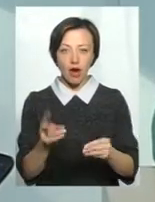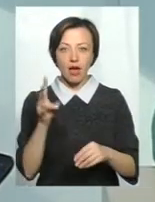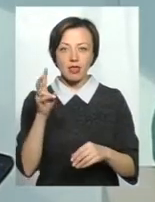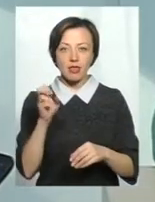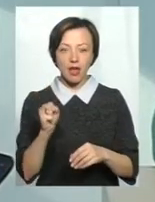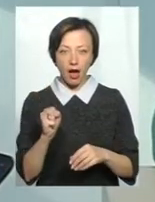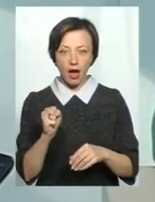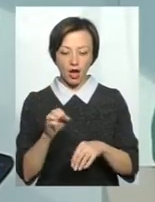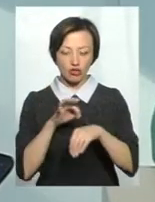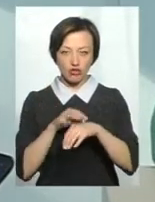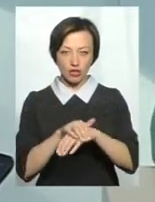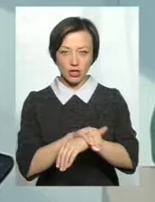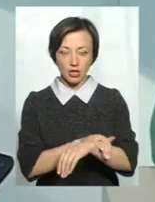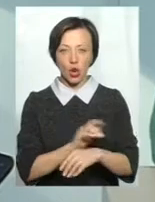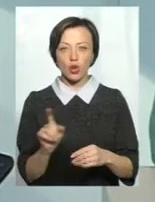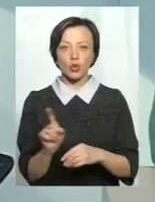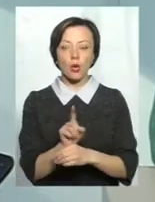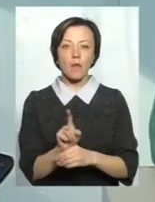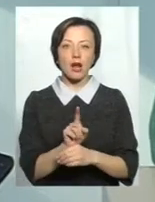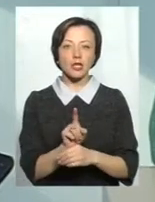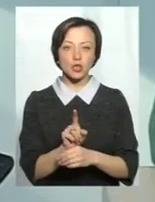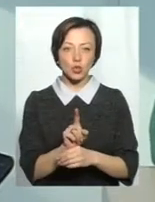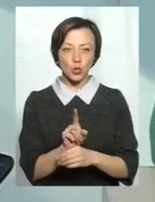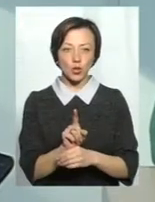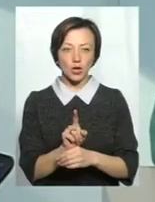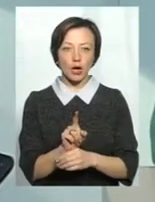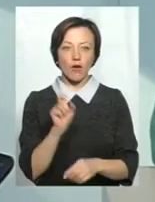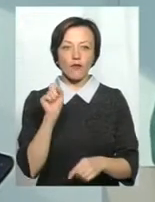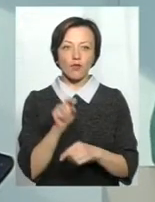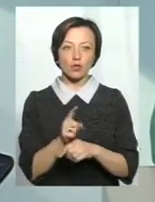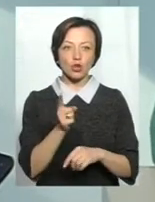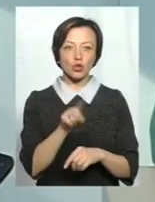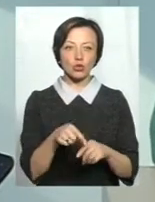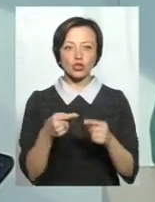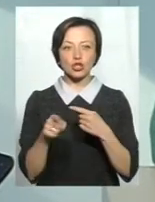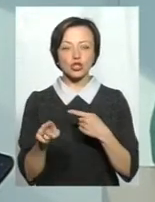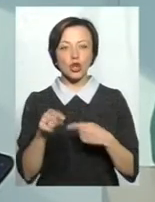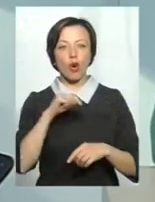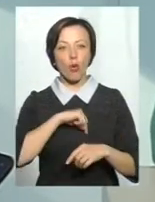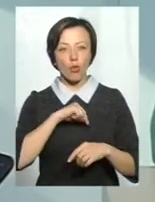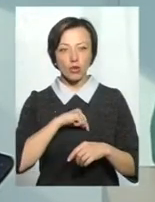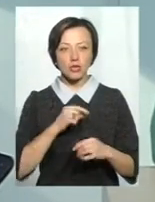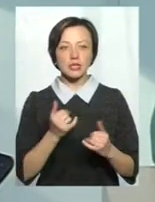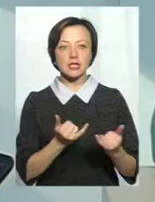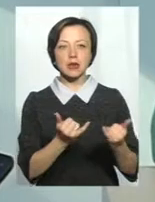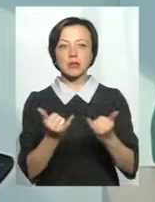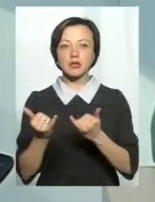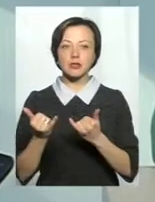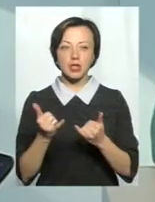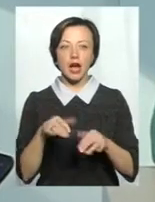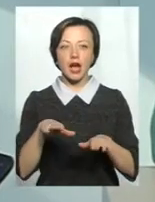апарат кіри, нормалізує функцію того чи іншого органа, забезпечуючи